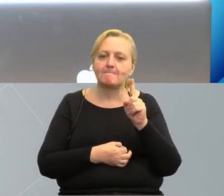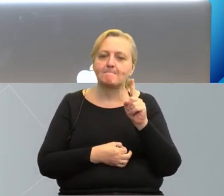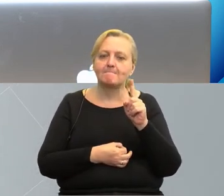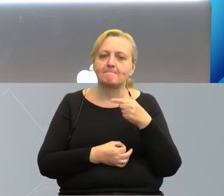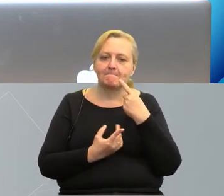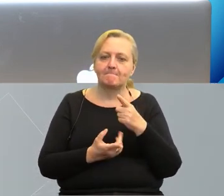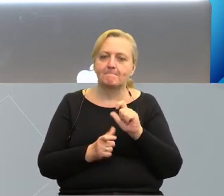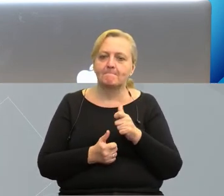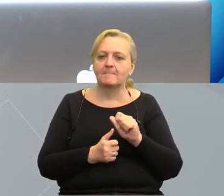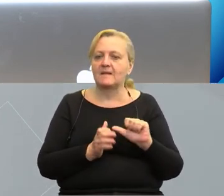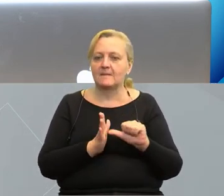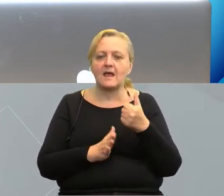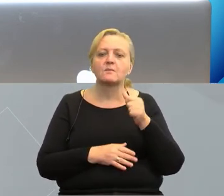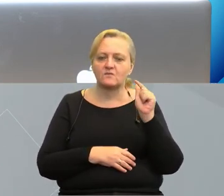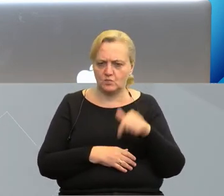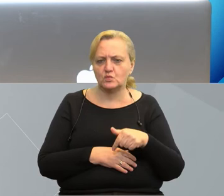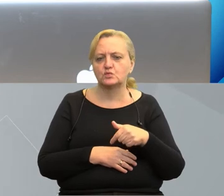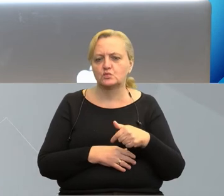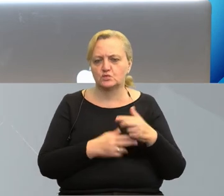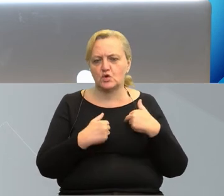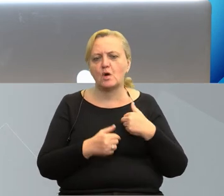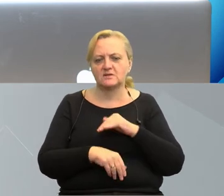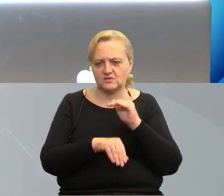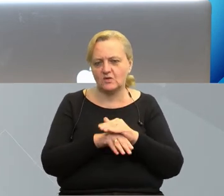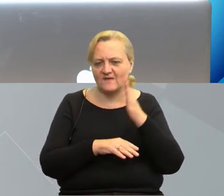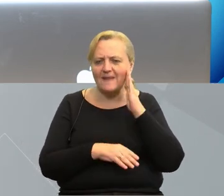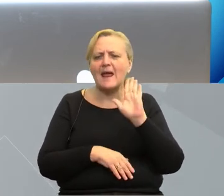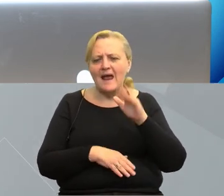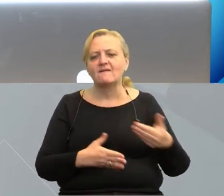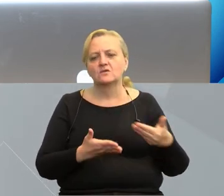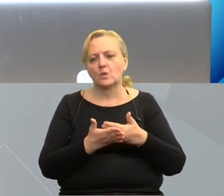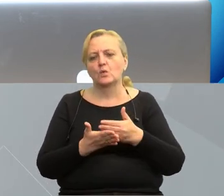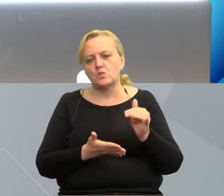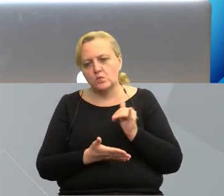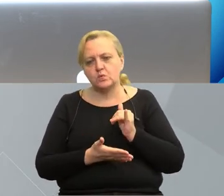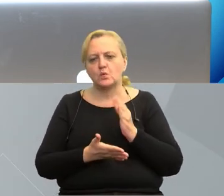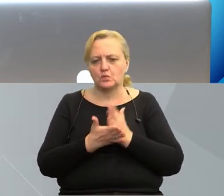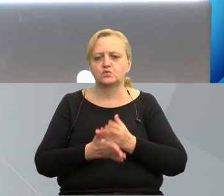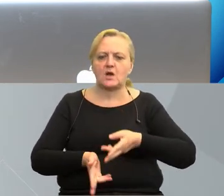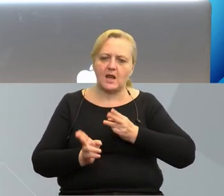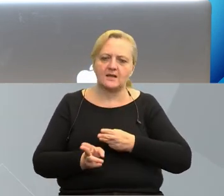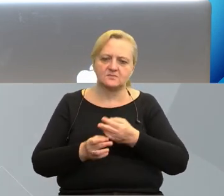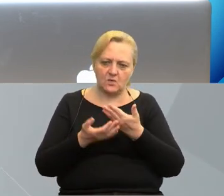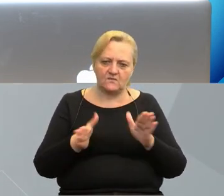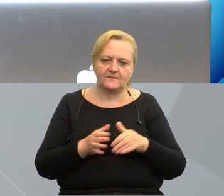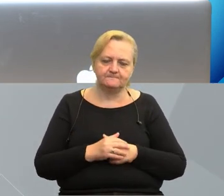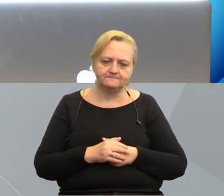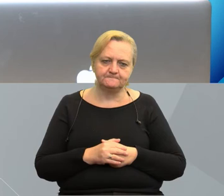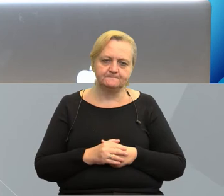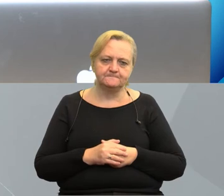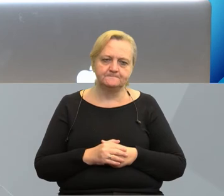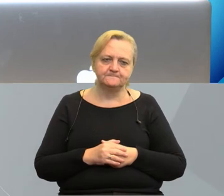że najpierw musi być zgoda Komisji, ale nabór już w listopadzie będzie otwarty.